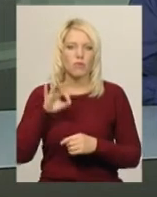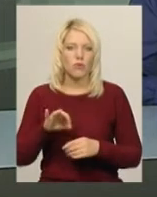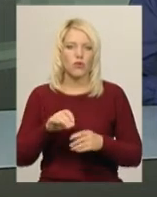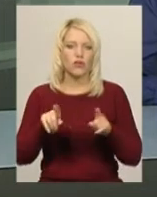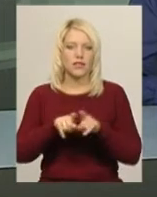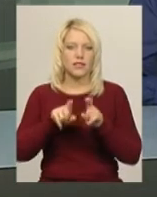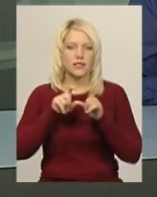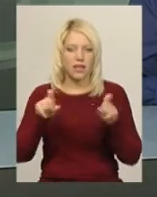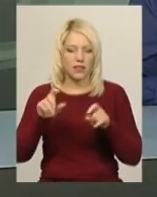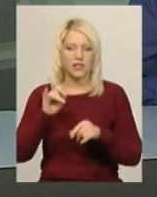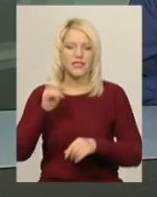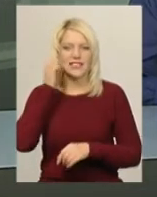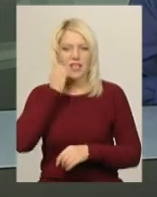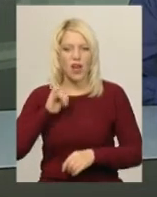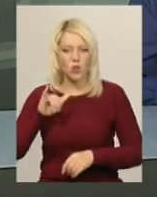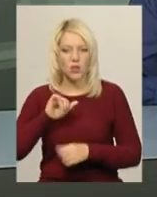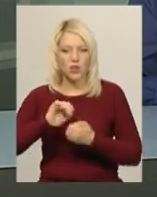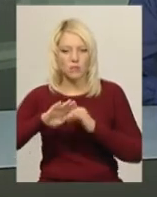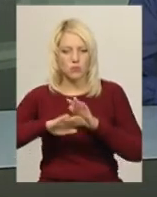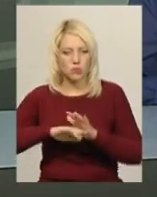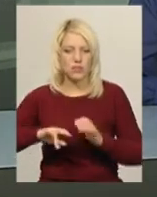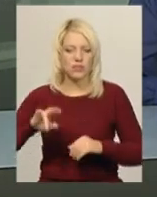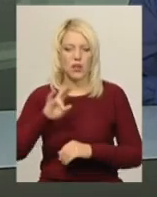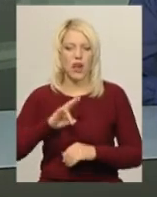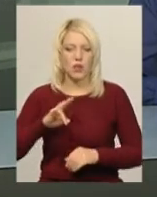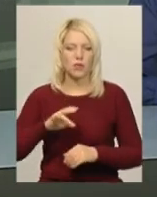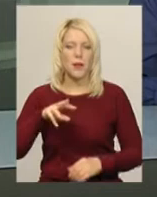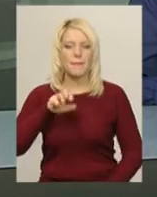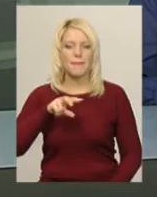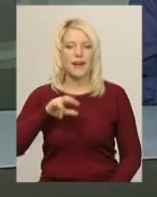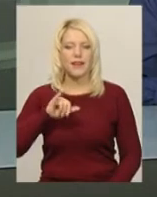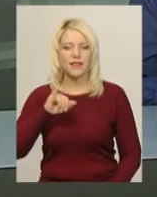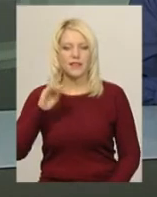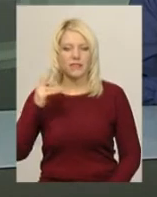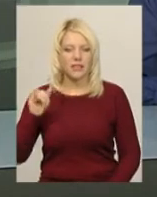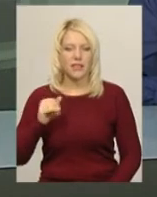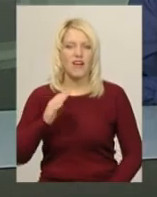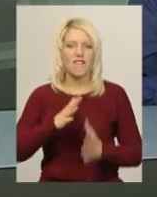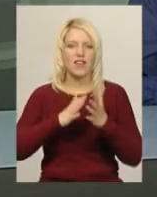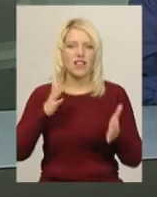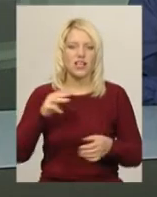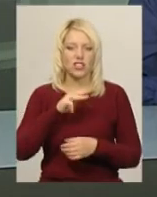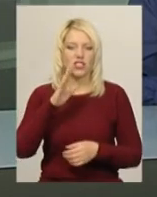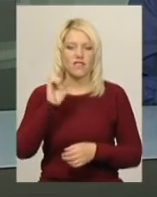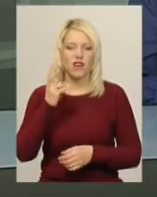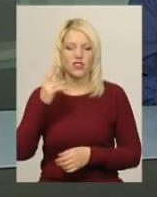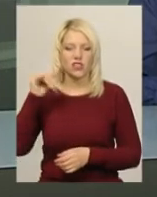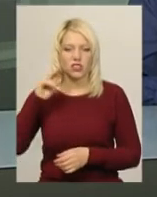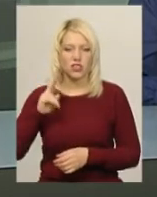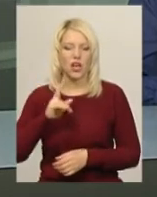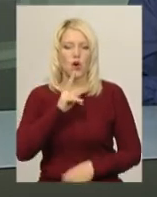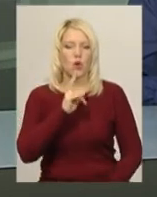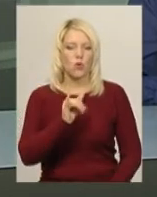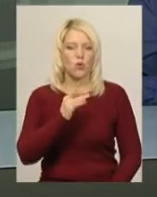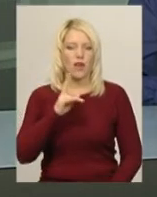заклади у Старій Ушиці Кам'янець-Подільського району, Маліївцях та Великому Жванчику Дунаєвецького району, Куяві Ярмолинецького району,